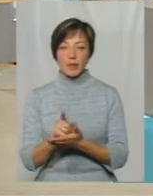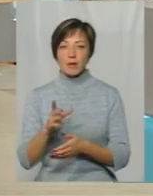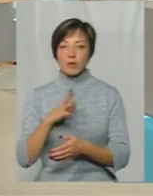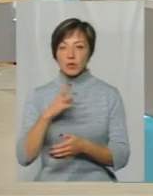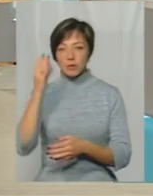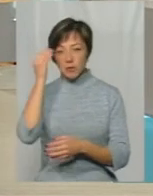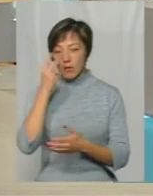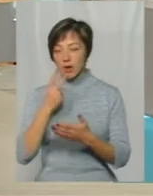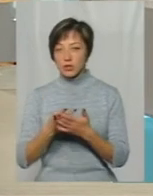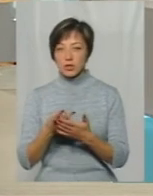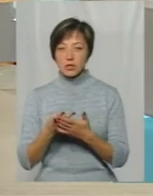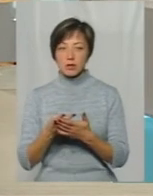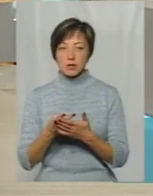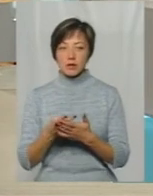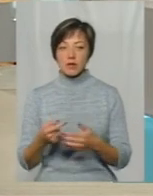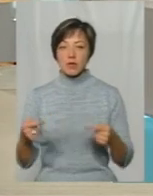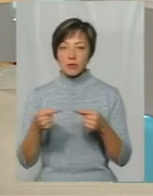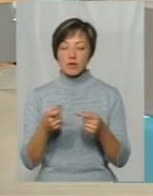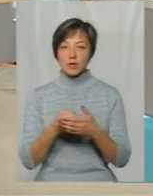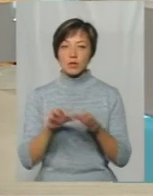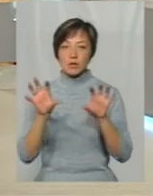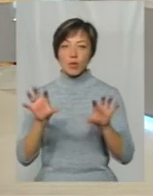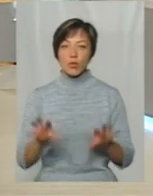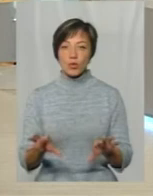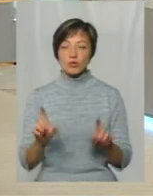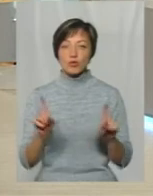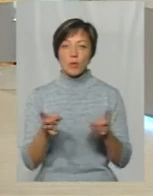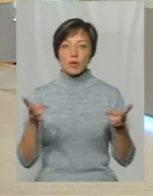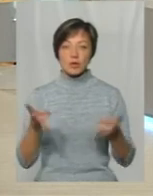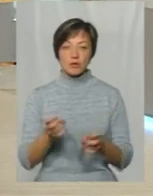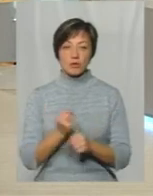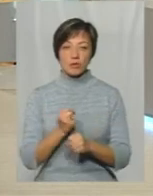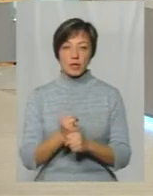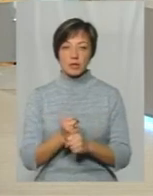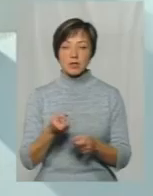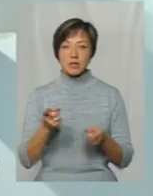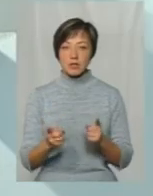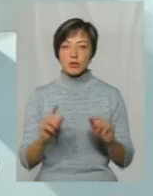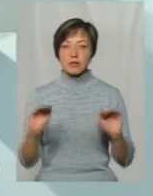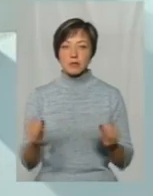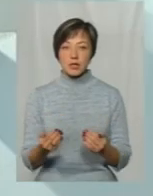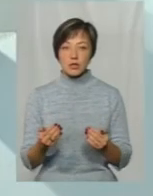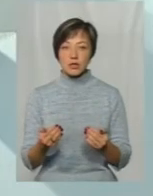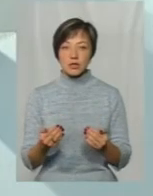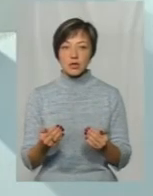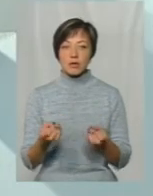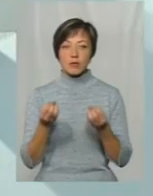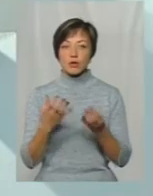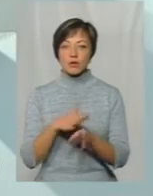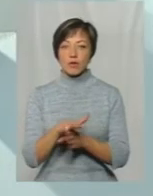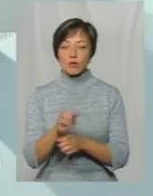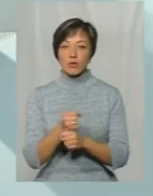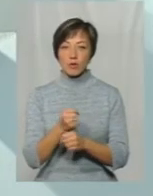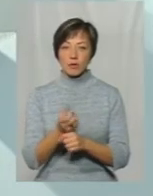бачення, ну, в відповідності до законів Що потрібно зробити, щоб дійсно зменшити, ну, не просто виконувати